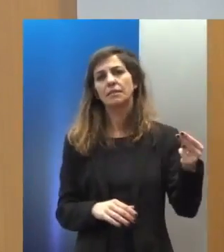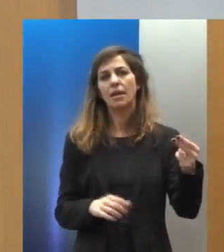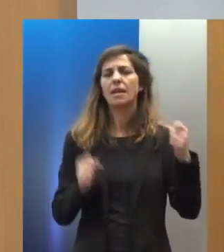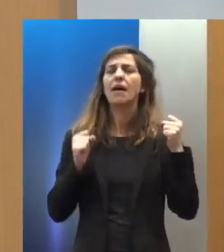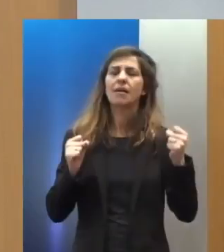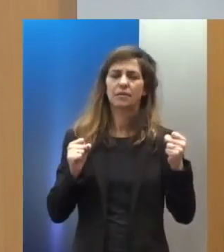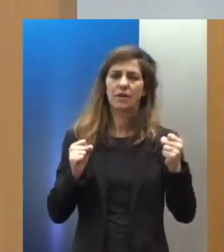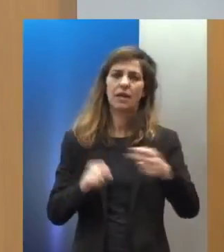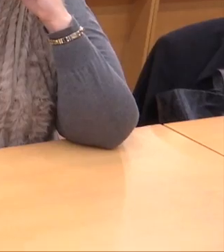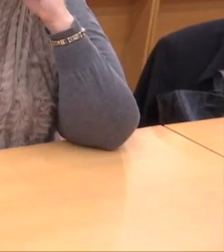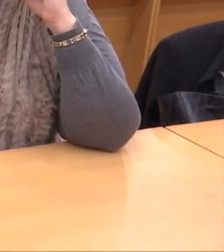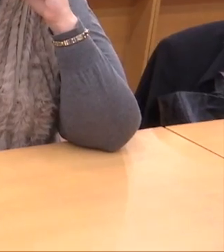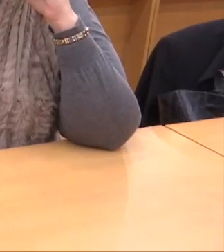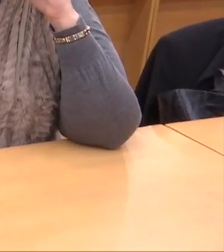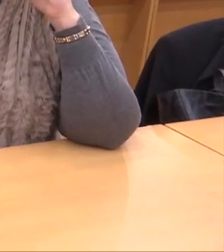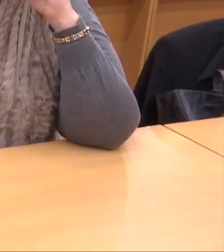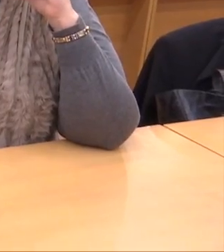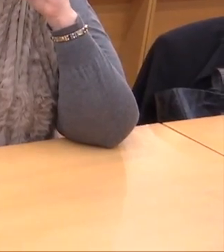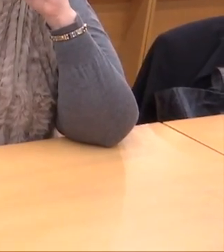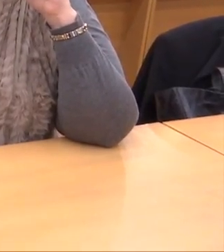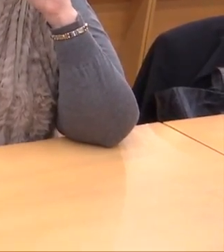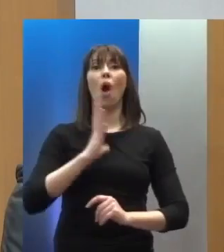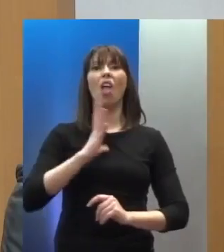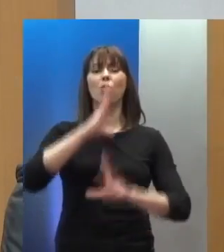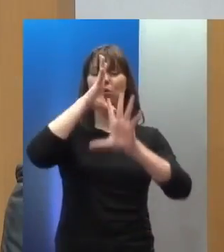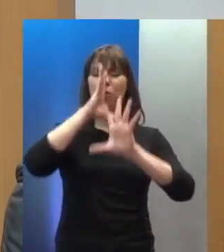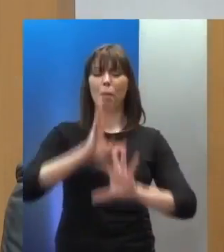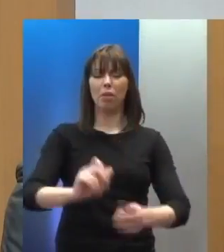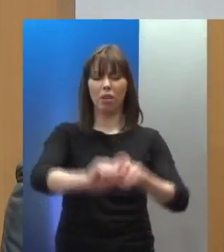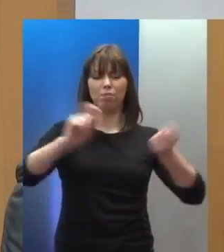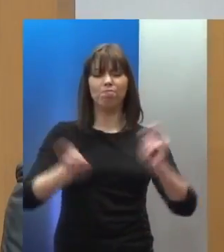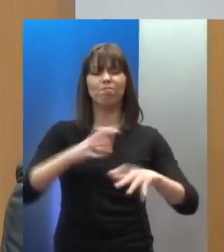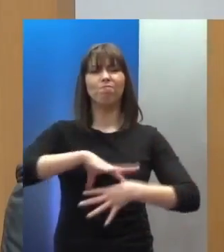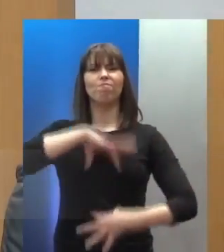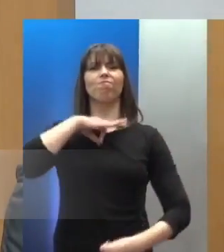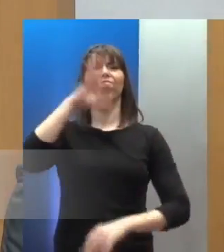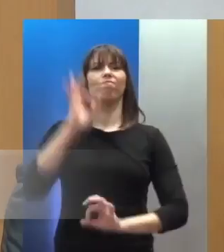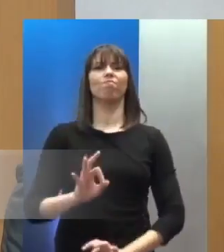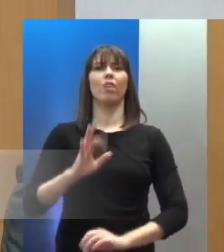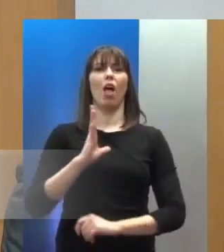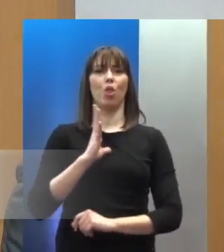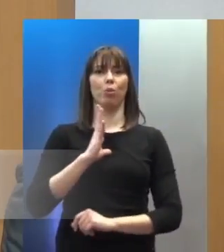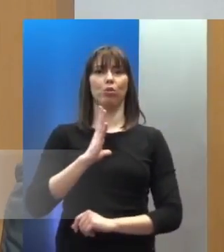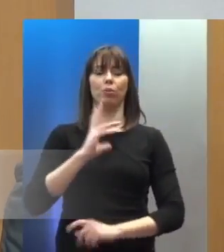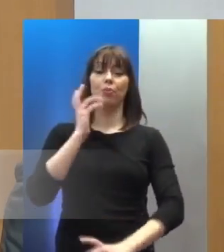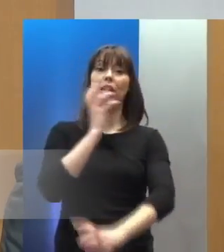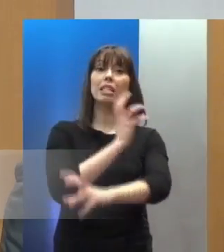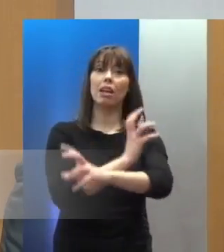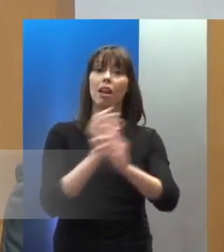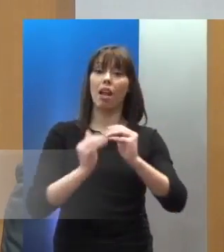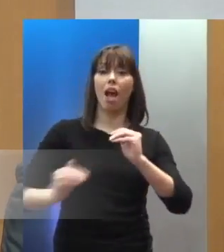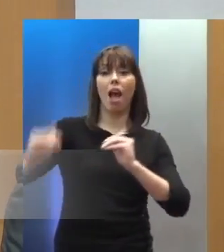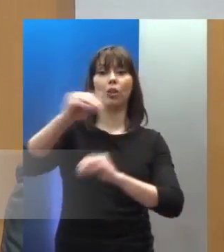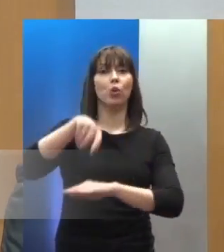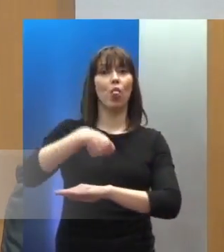φτώχειας και τη συνεκτική κοινωνικο-οικονομική ανάπτυξη. Η εισαγγελία του Αριουπάγου εργάζεται εντατικά για την